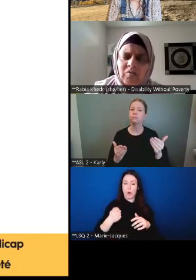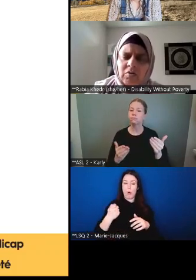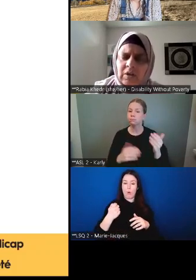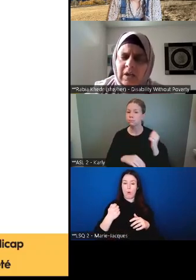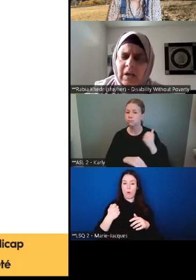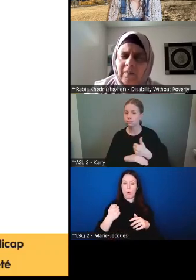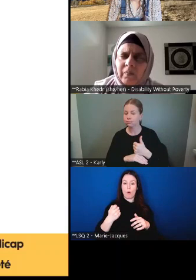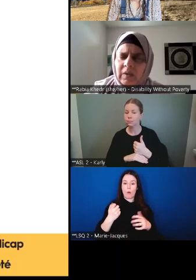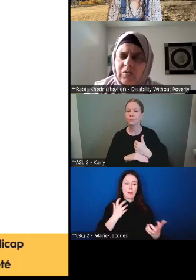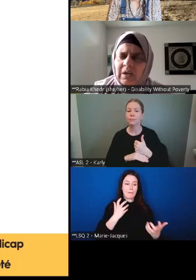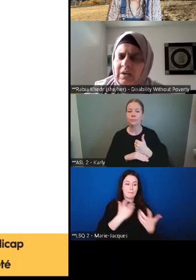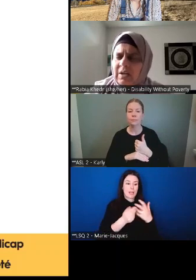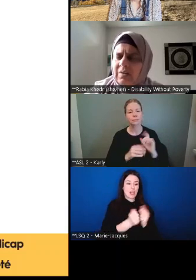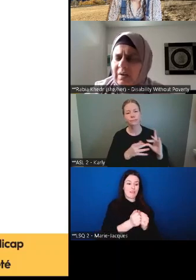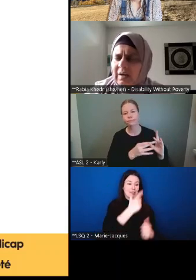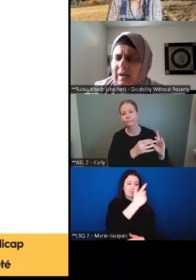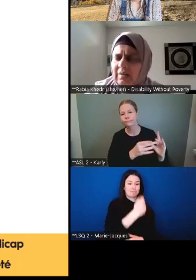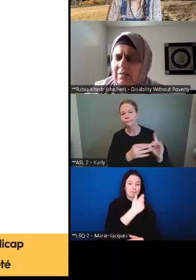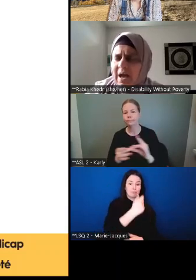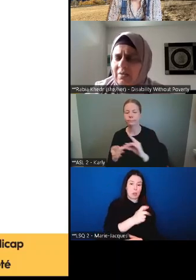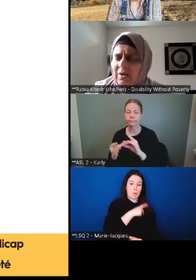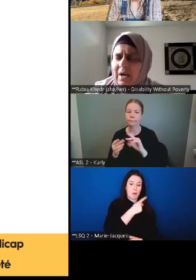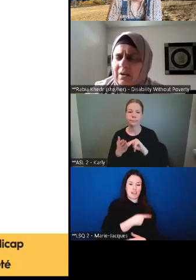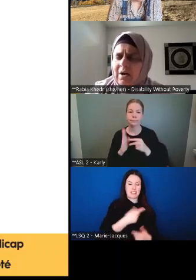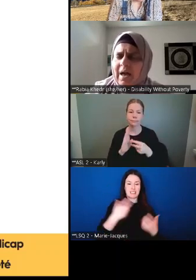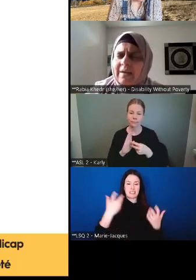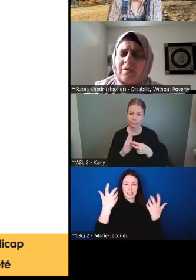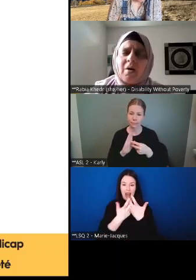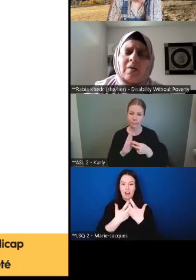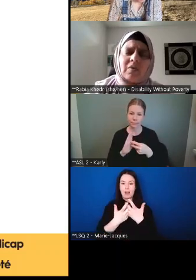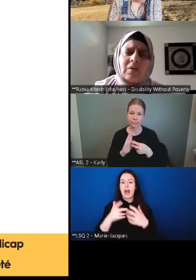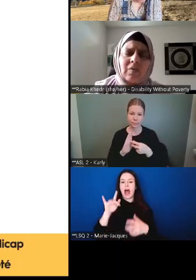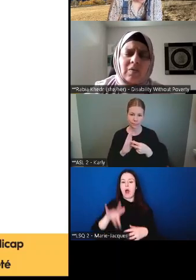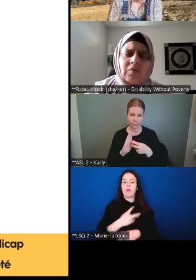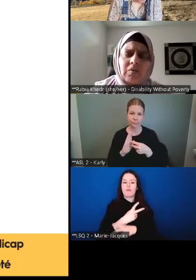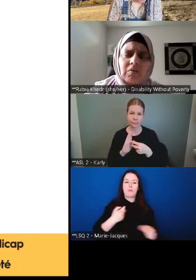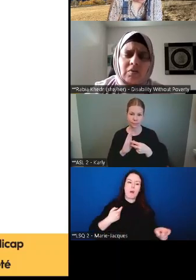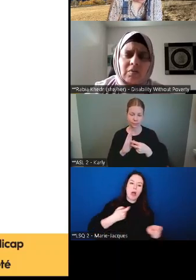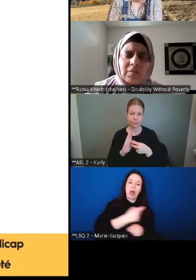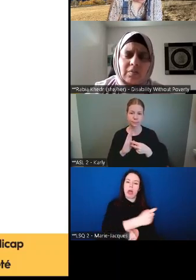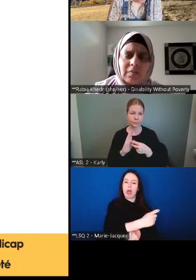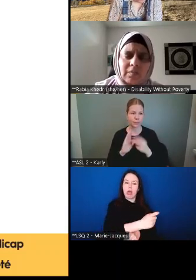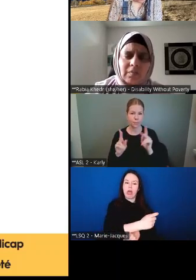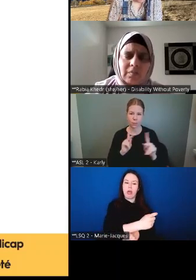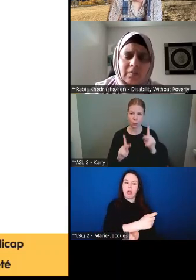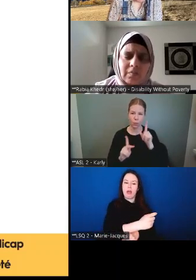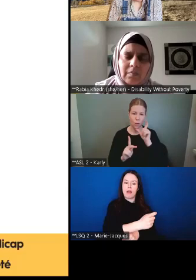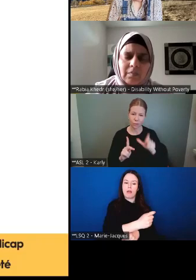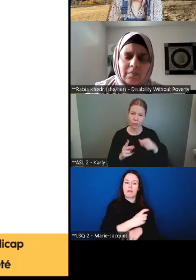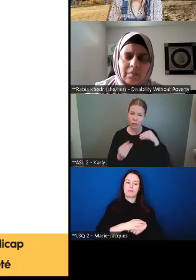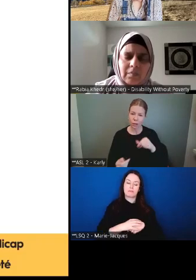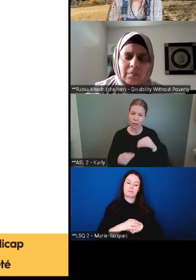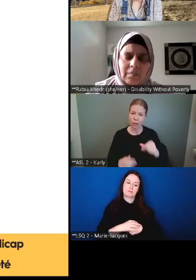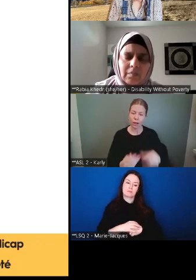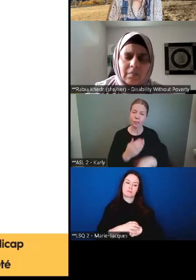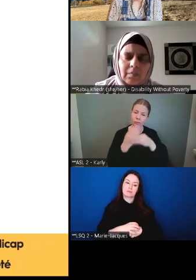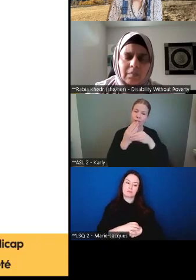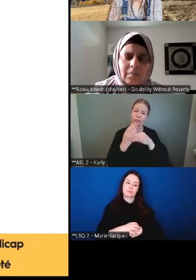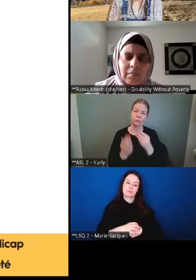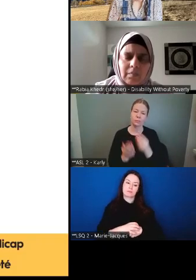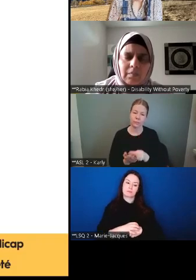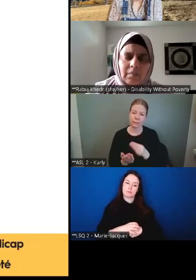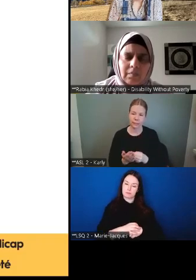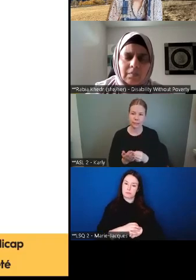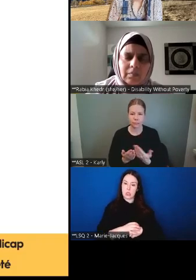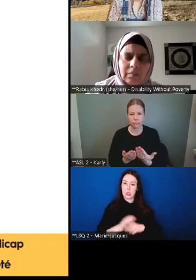provinciales afin que les gens ne soient pas touchés pour que ça reste intact et que les coûts